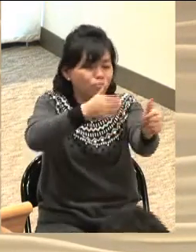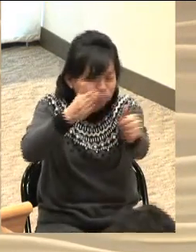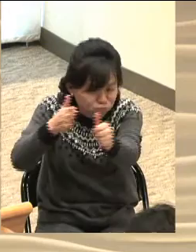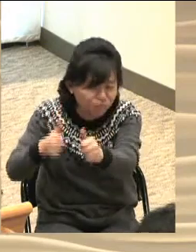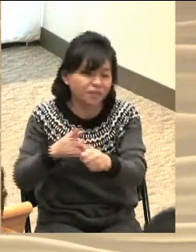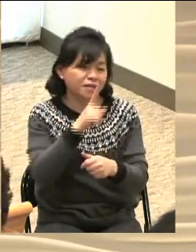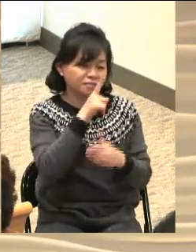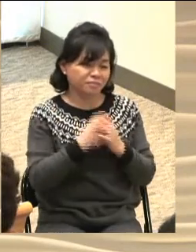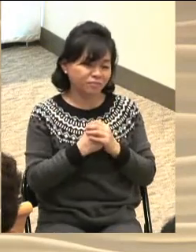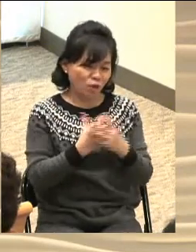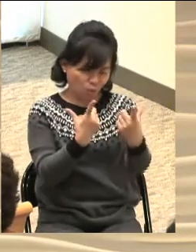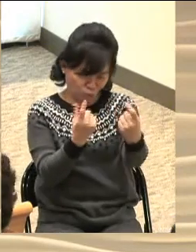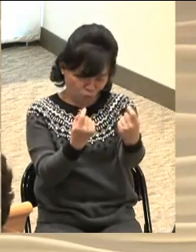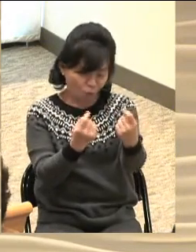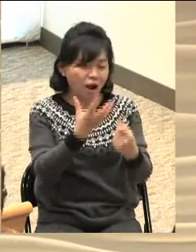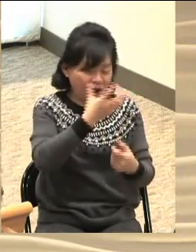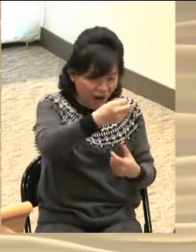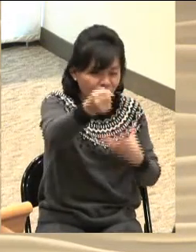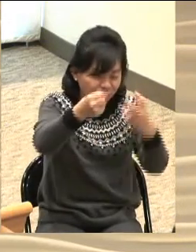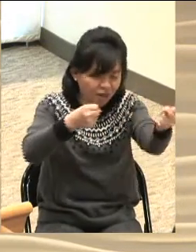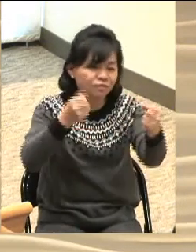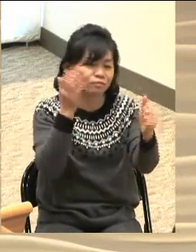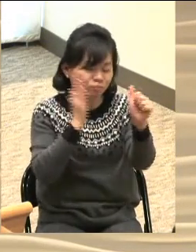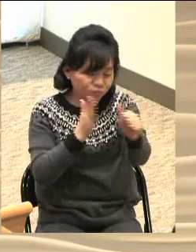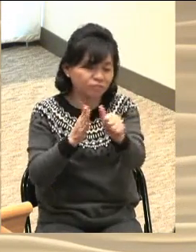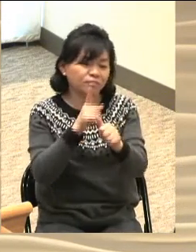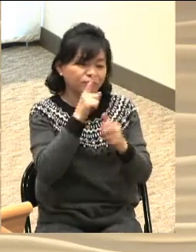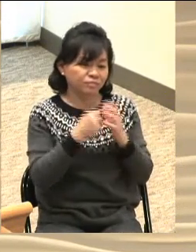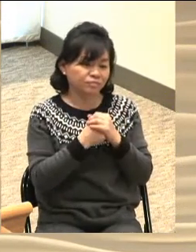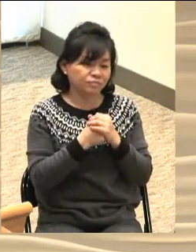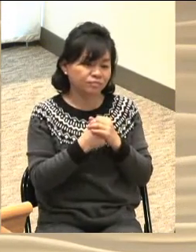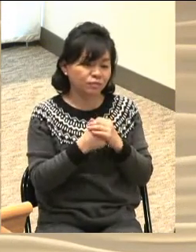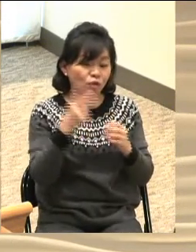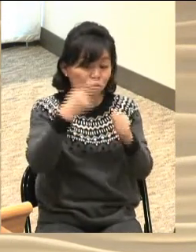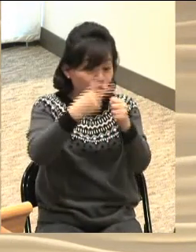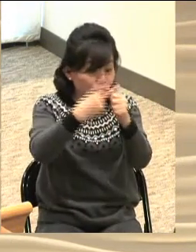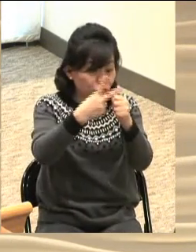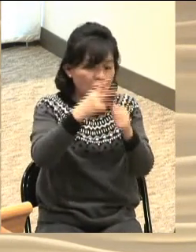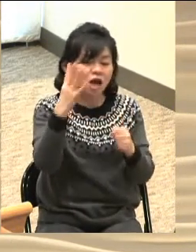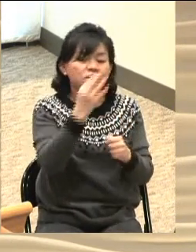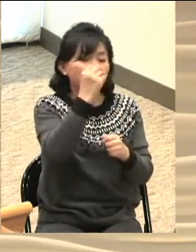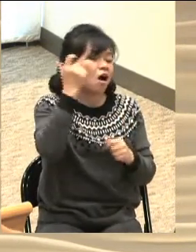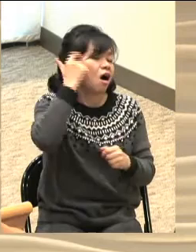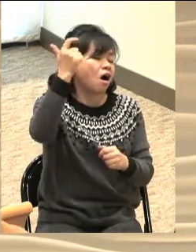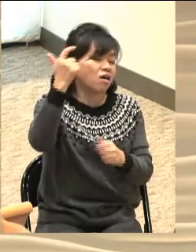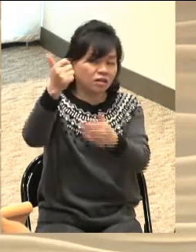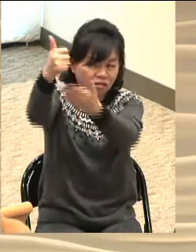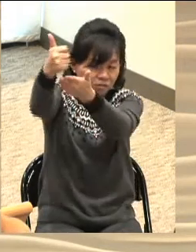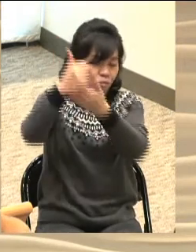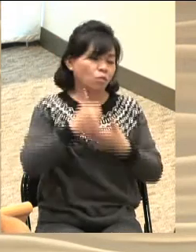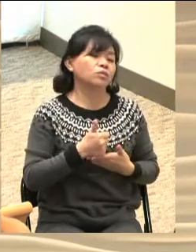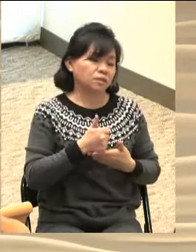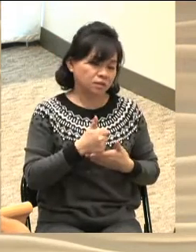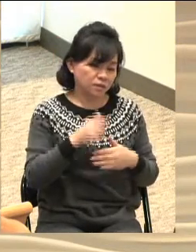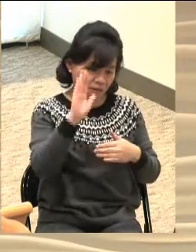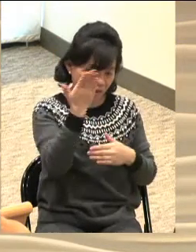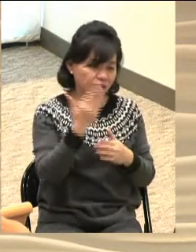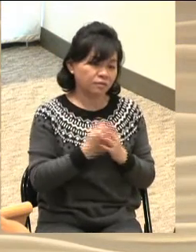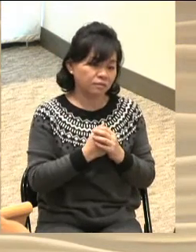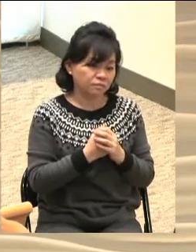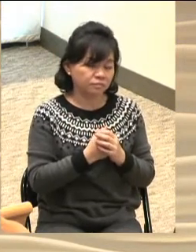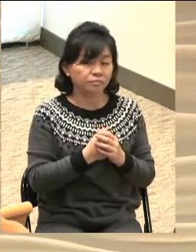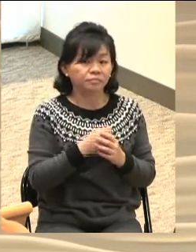하늘의 기쁨의 두 번째 근원은 성령님을 모시는 것입니다 41절 이하를 보십시오